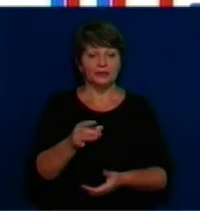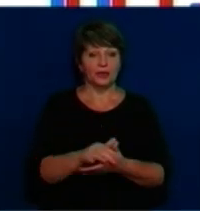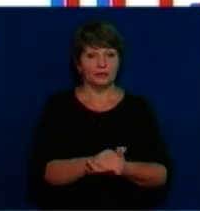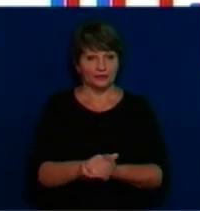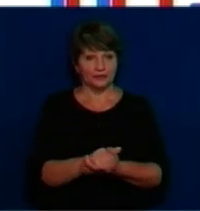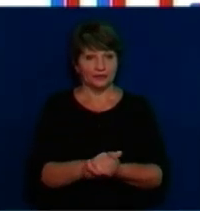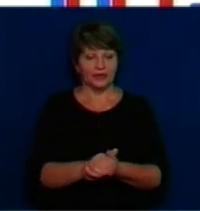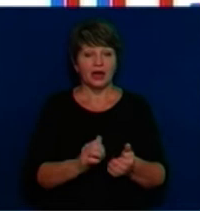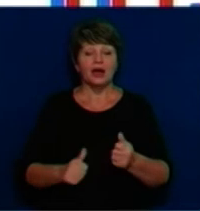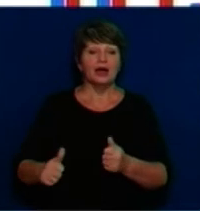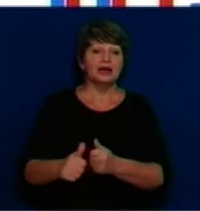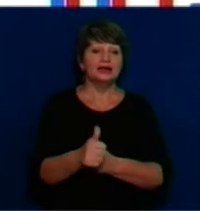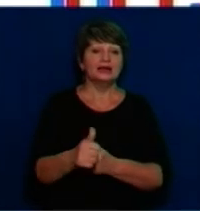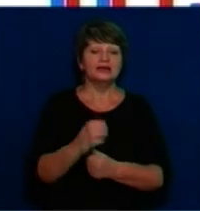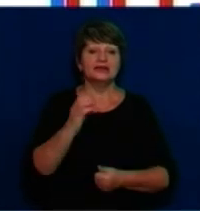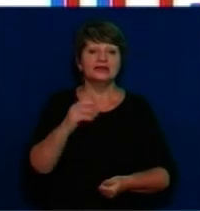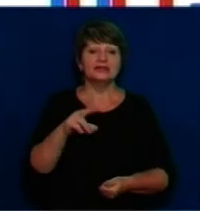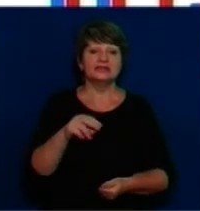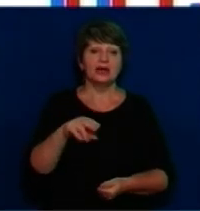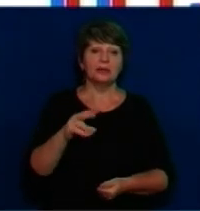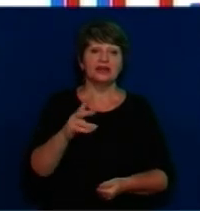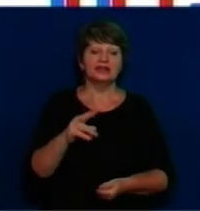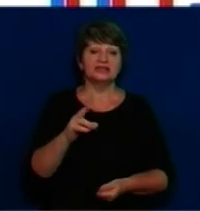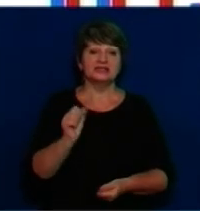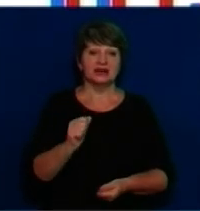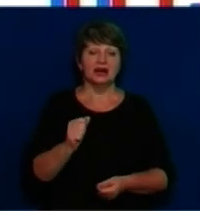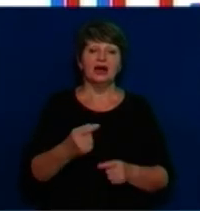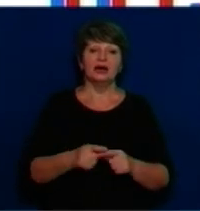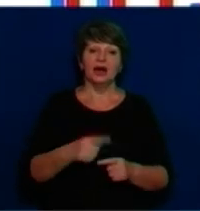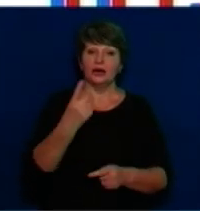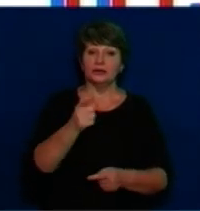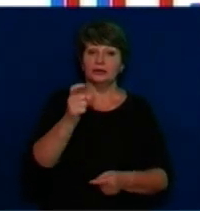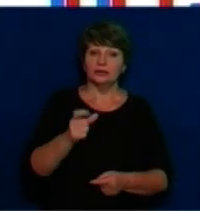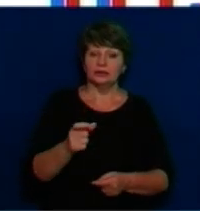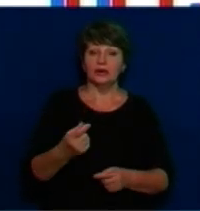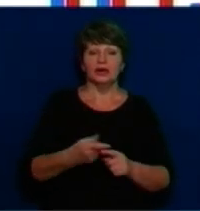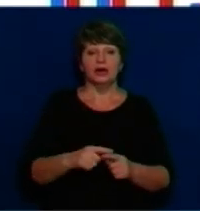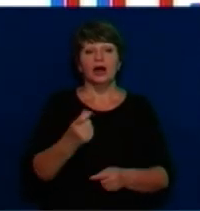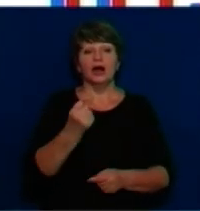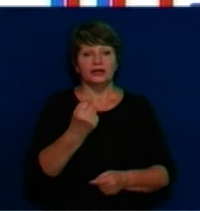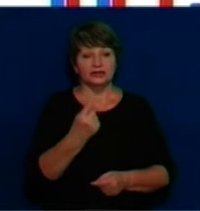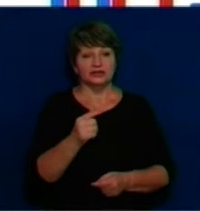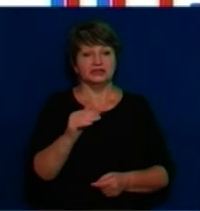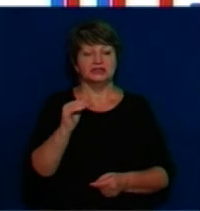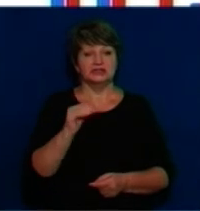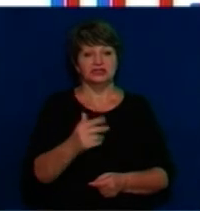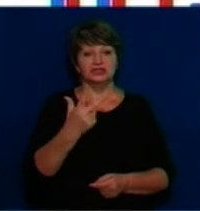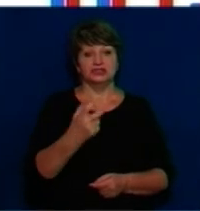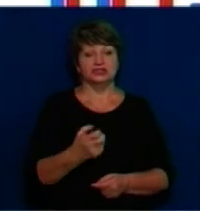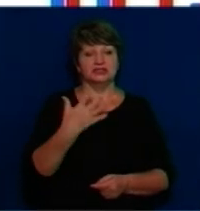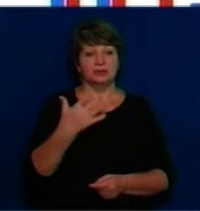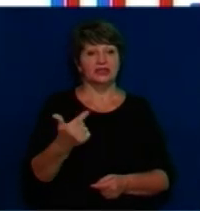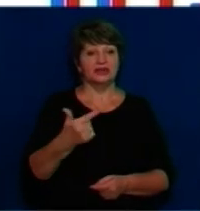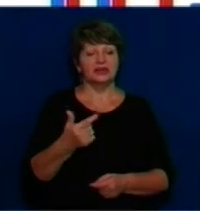А у лідера рейтингу Степанецької громади доходи на одного жителя до об'єднання складають 11 305 гривень. А у